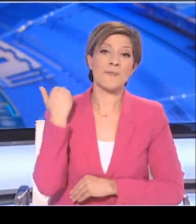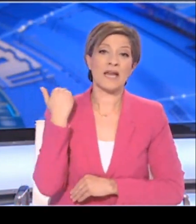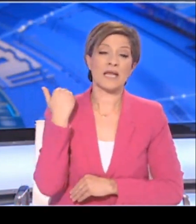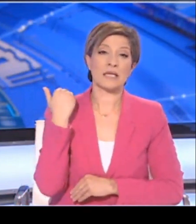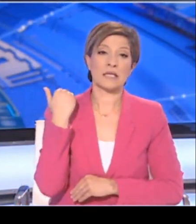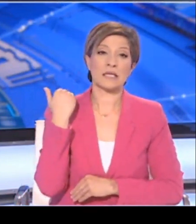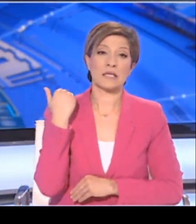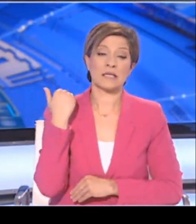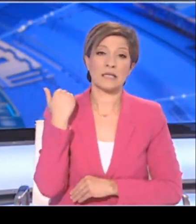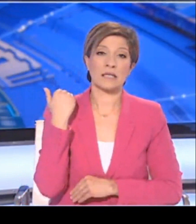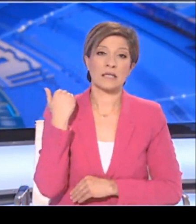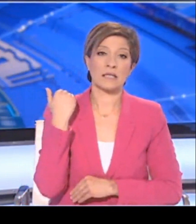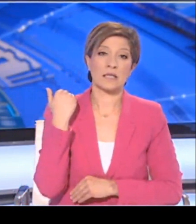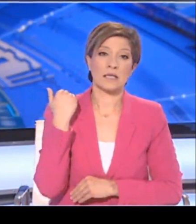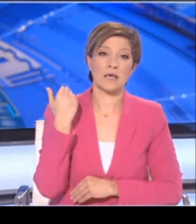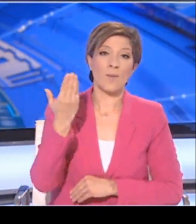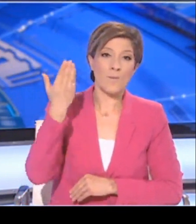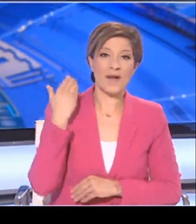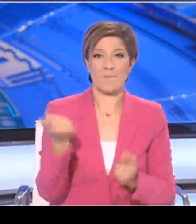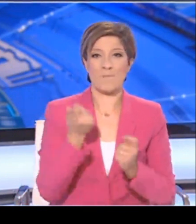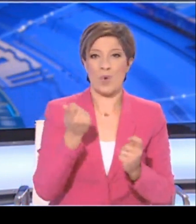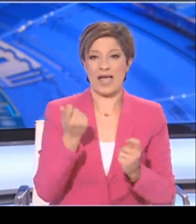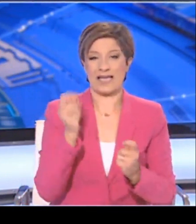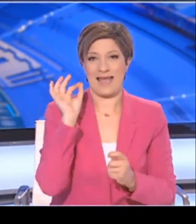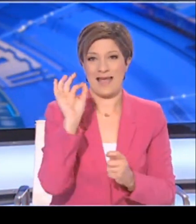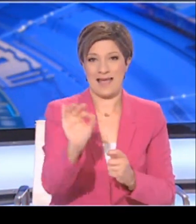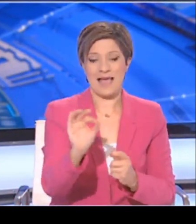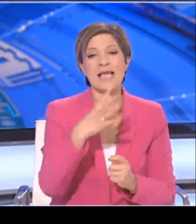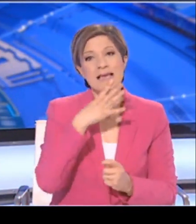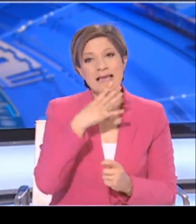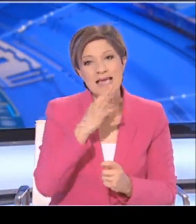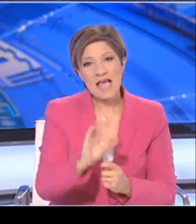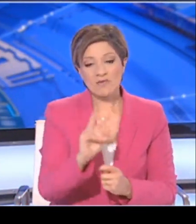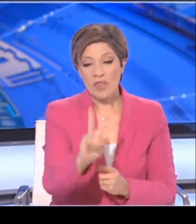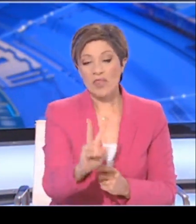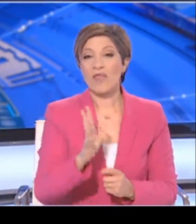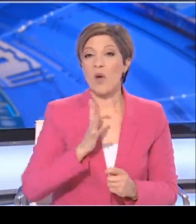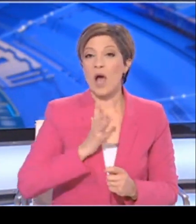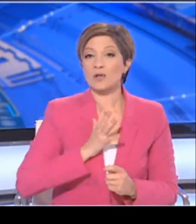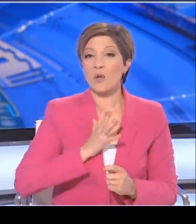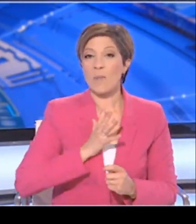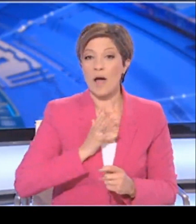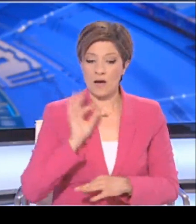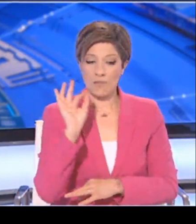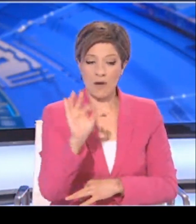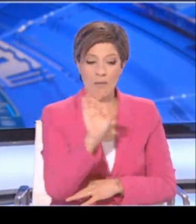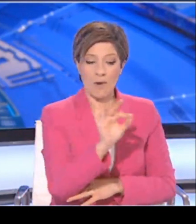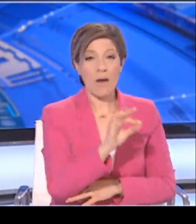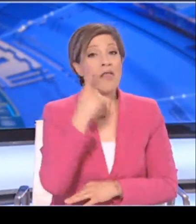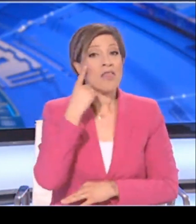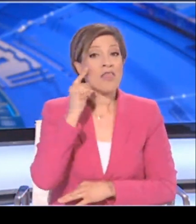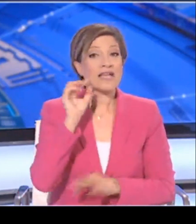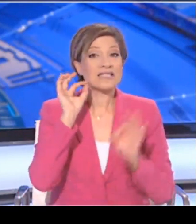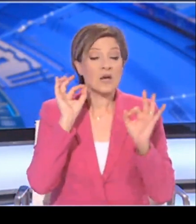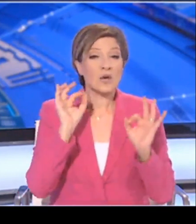συστάδα των λοιμόξεων και γι' αυτό τα δύο άτομα δεν ήξεραν